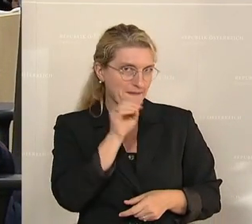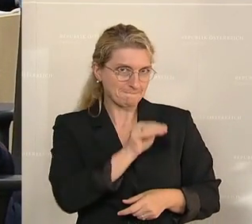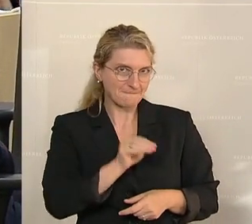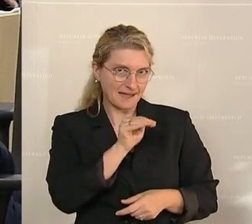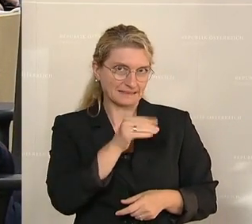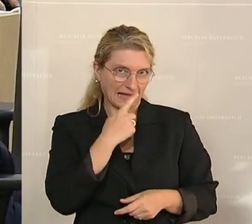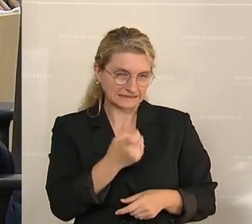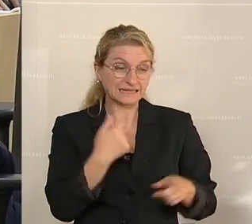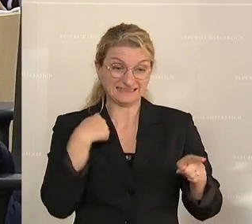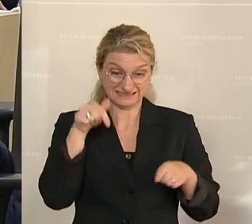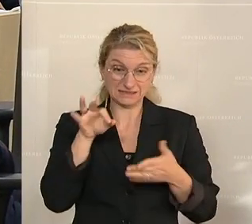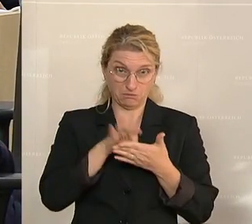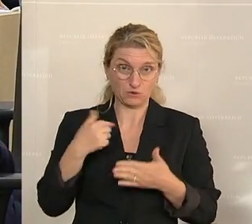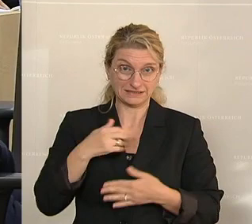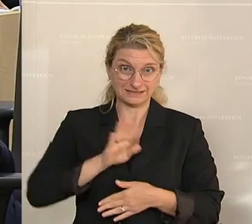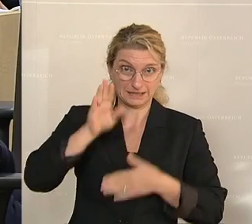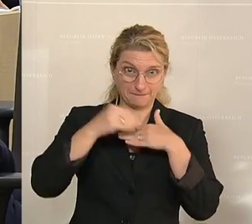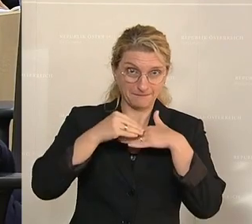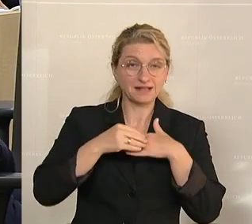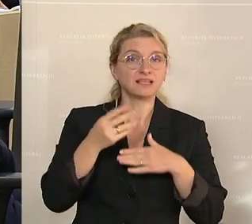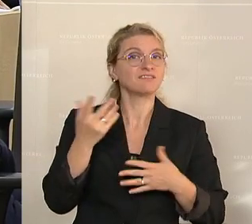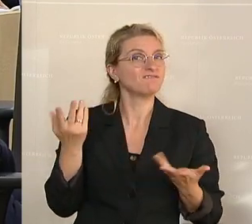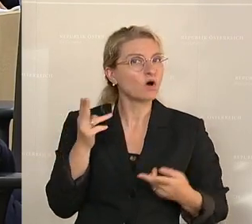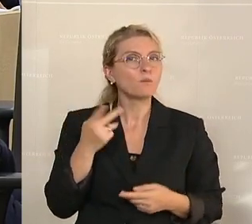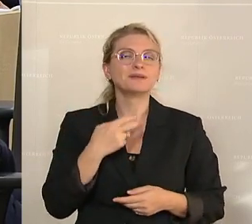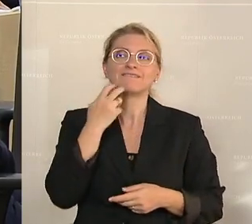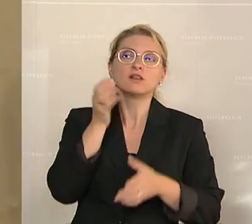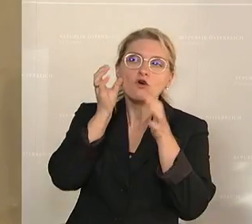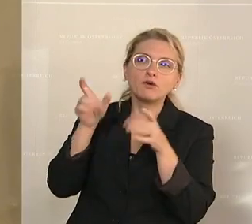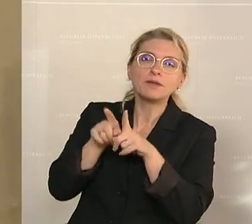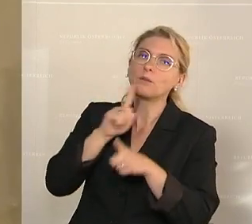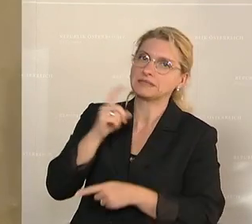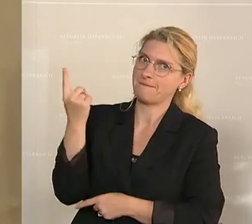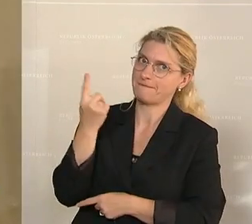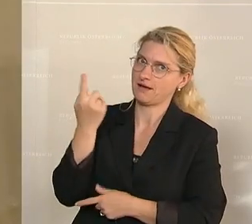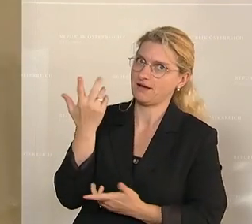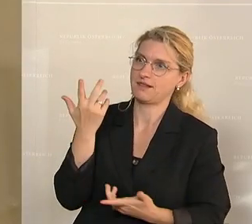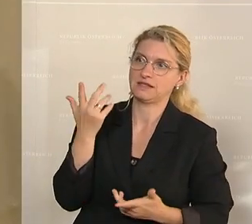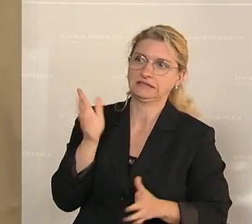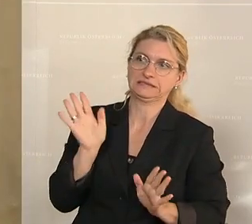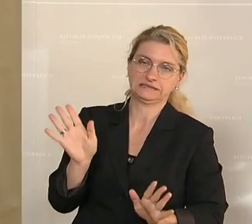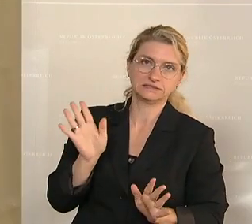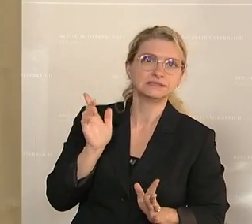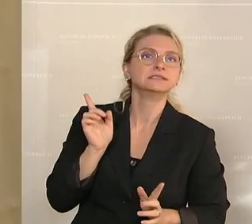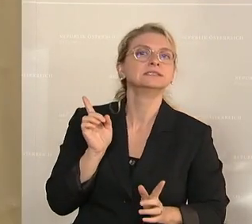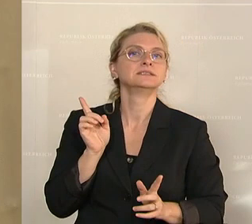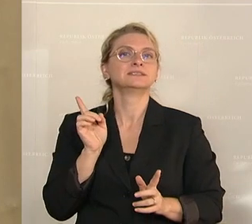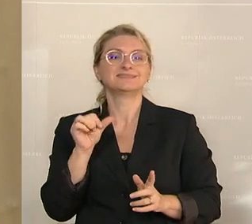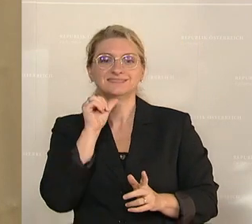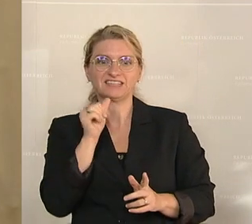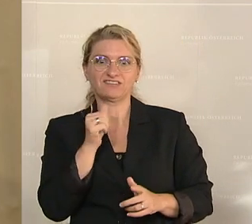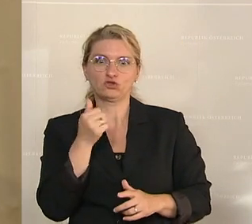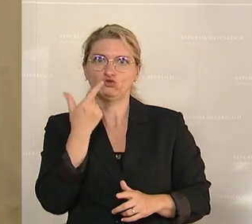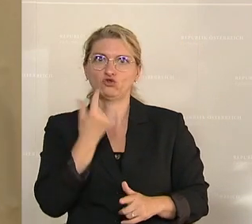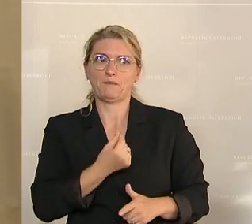Punkt zu Wort gemeldet habe, ist Folgendes. Ich möchte die ÖVP ein bisschen davor warnen, in die Doppelmühle hineinzulaufen. Denn schauen wir uns doch einmal an, warum